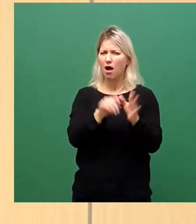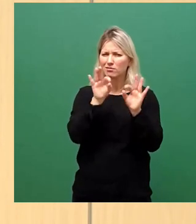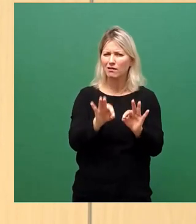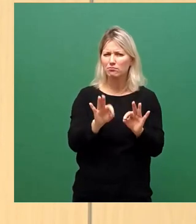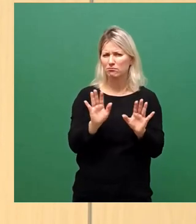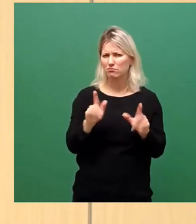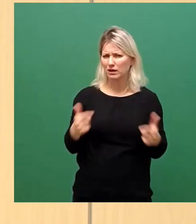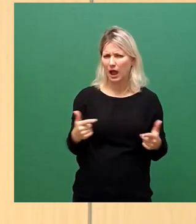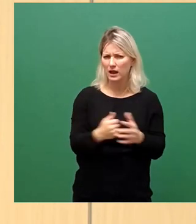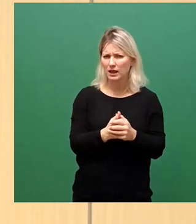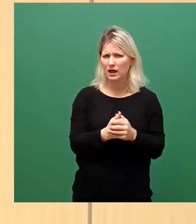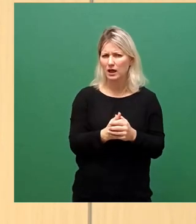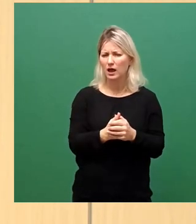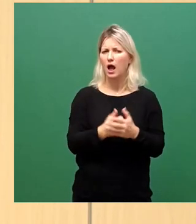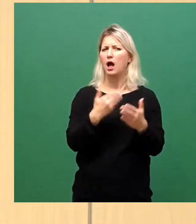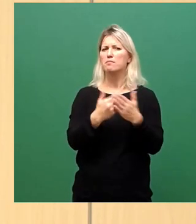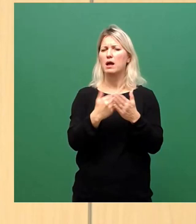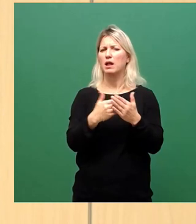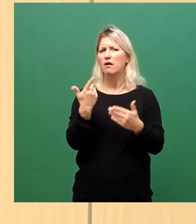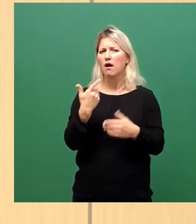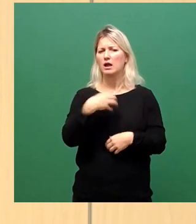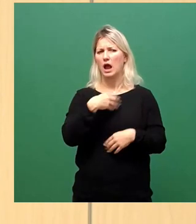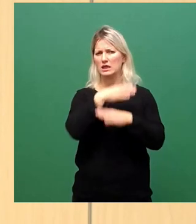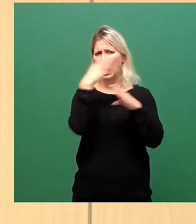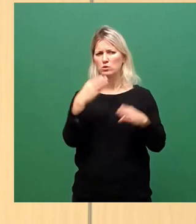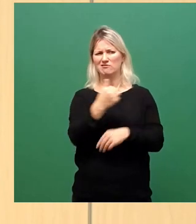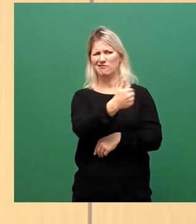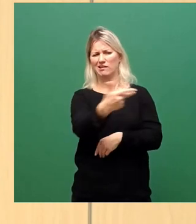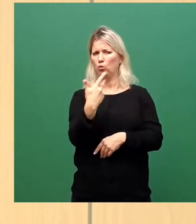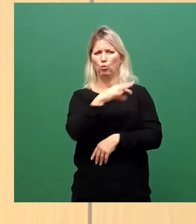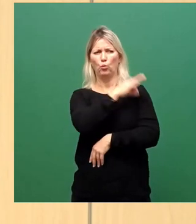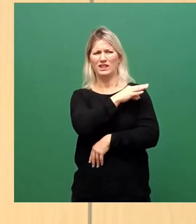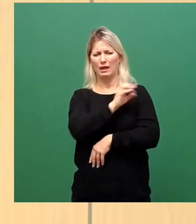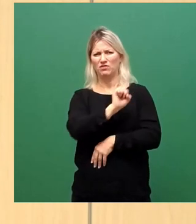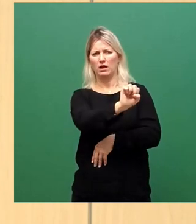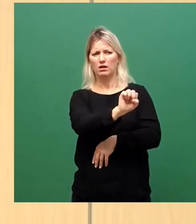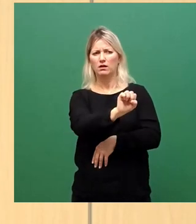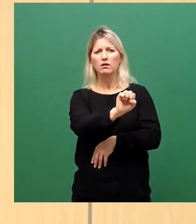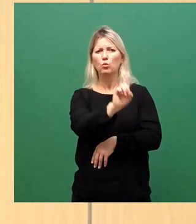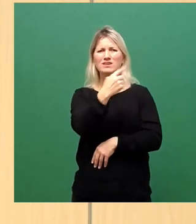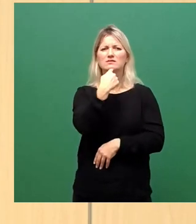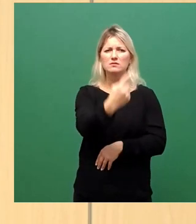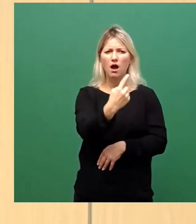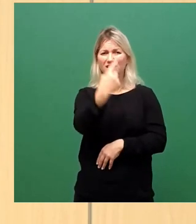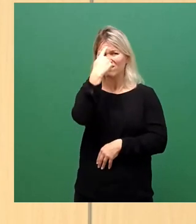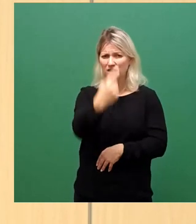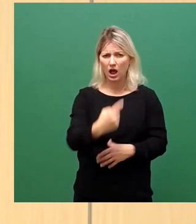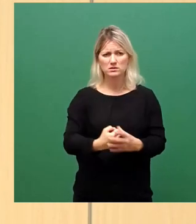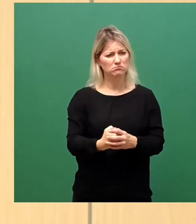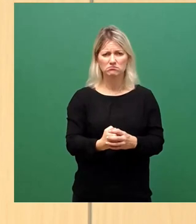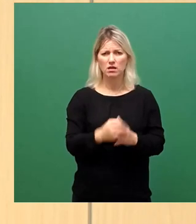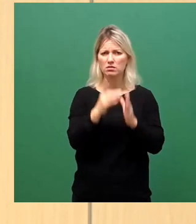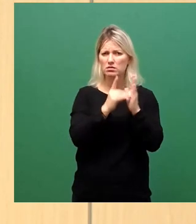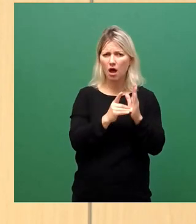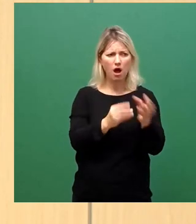wenn jemand sagt, auf dem Krankenhaus liegen die Ungeimpften, der weiß das gar nicht. Der behauptet es einfach. Es gibt keine Daten, die dazu erhoben